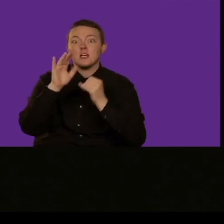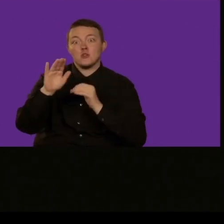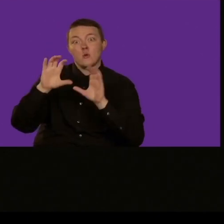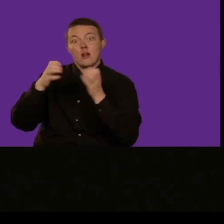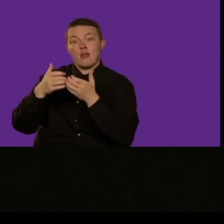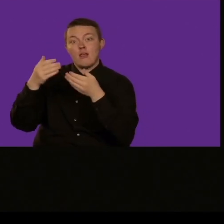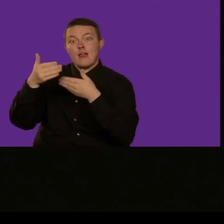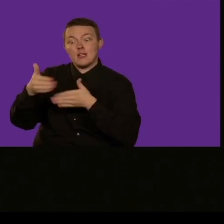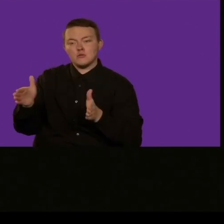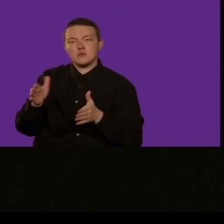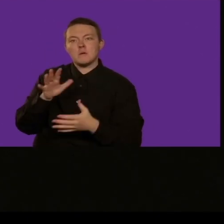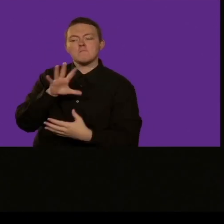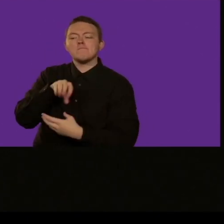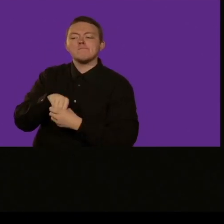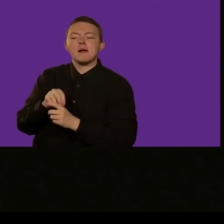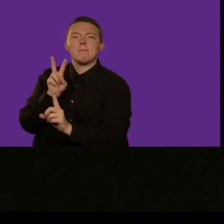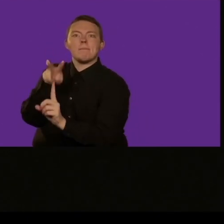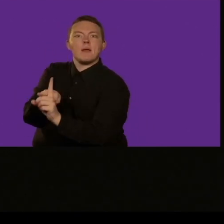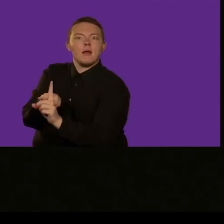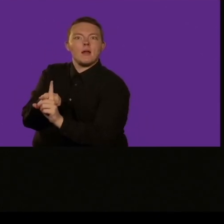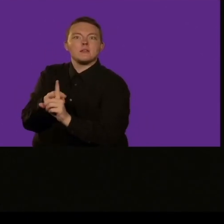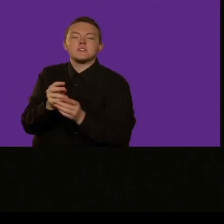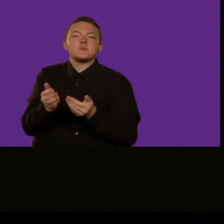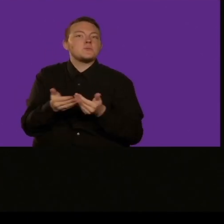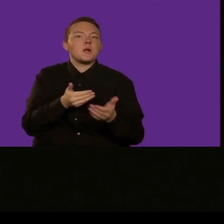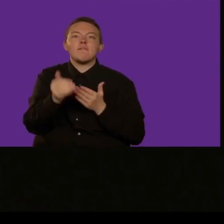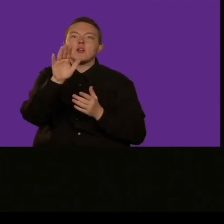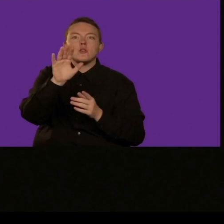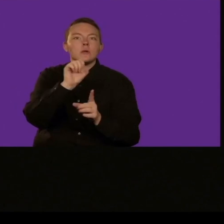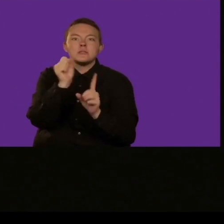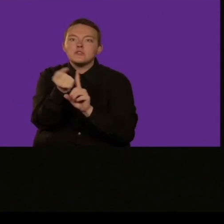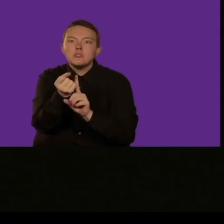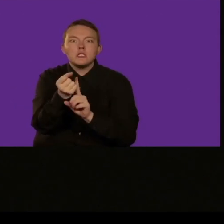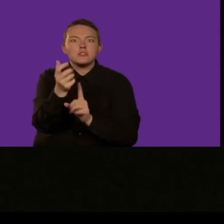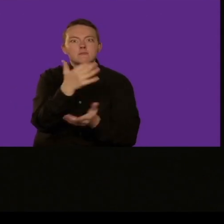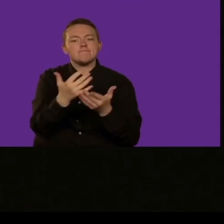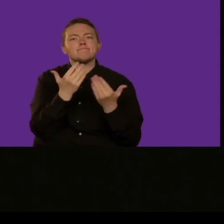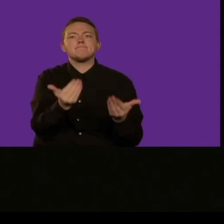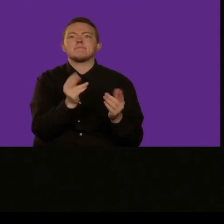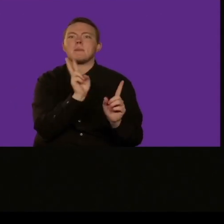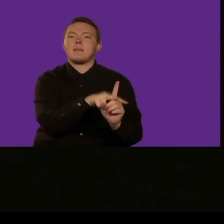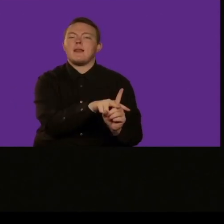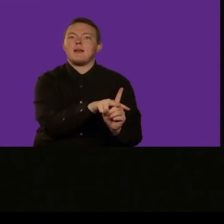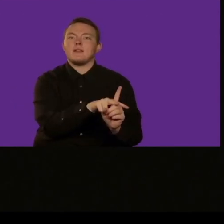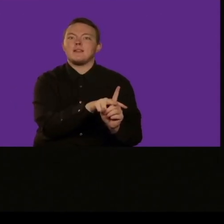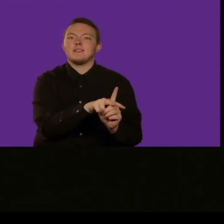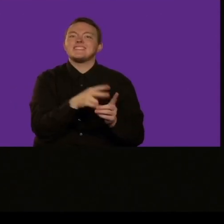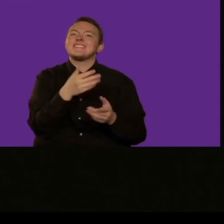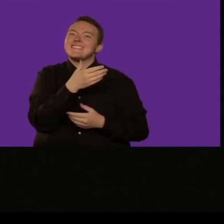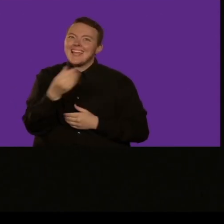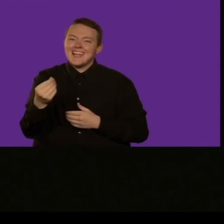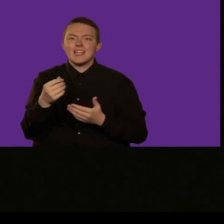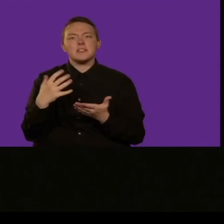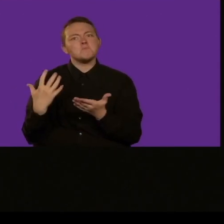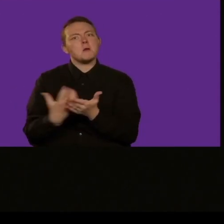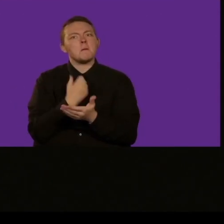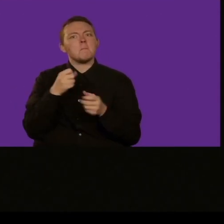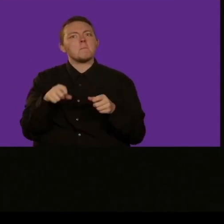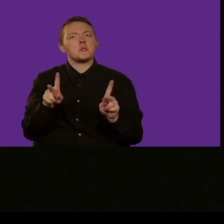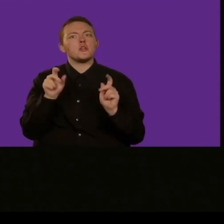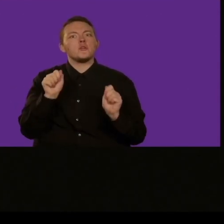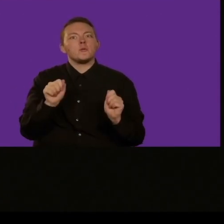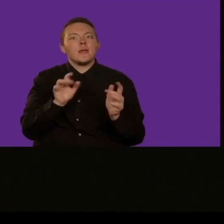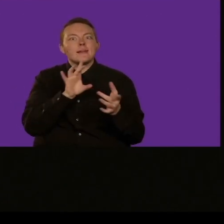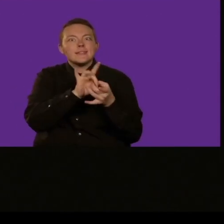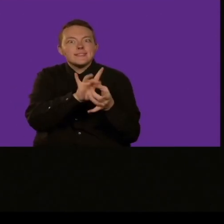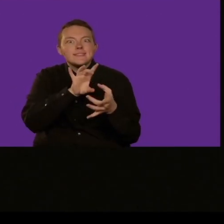che non sono forse presenti oggi in conferenza, ma sì, celebreremo il nostro anniversario numero 50.